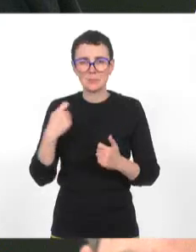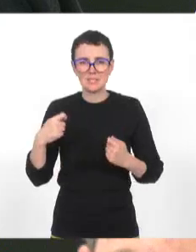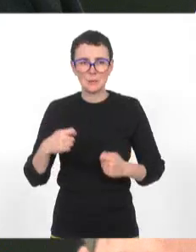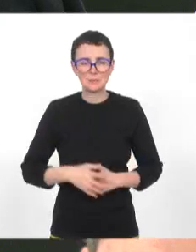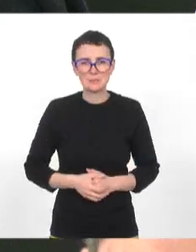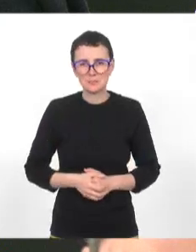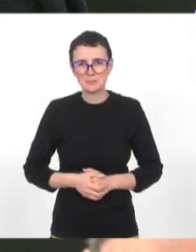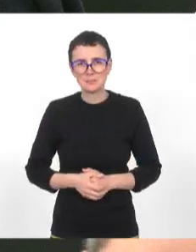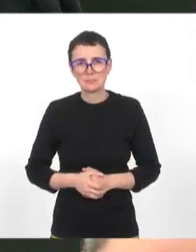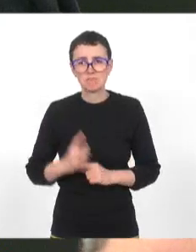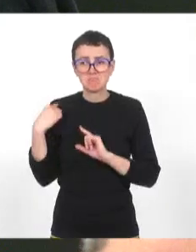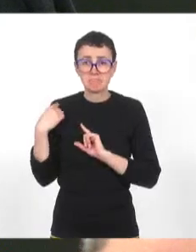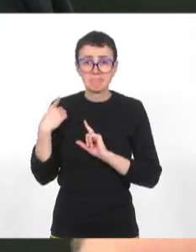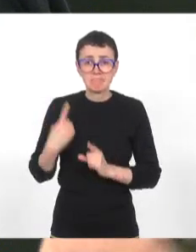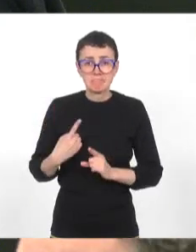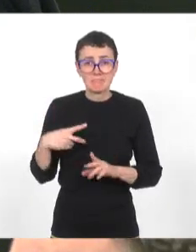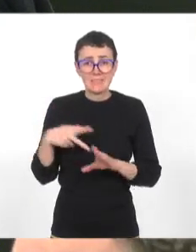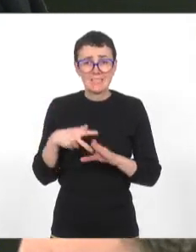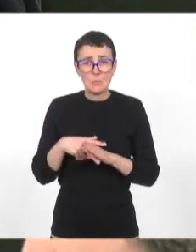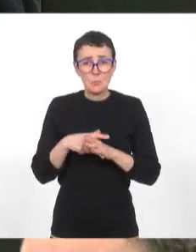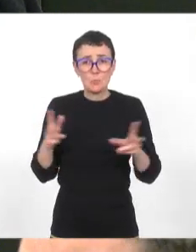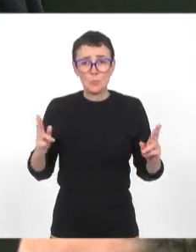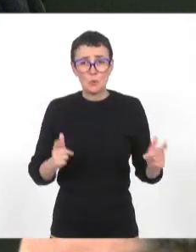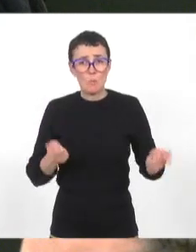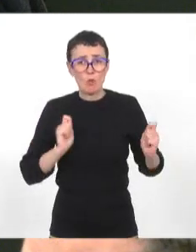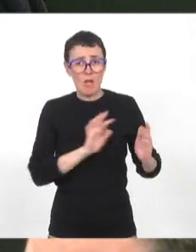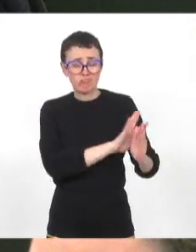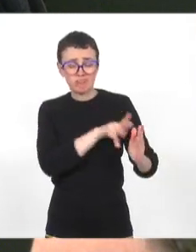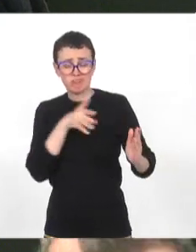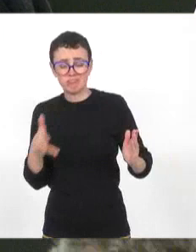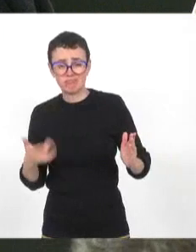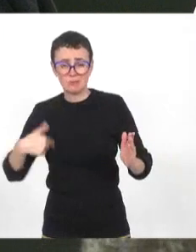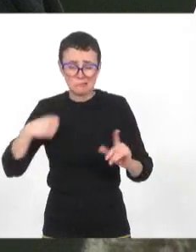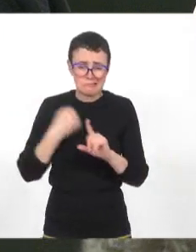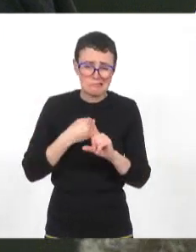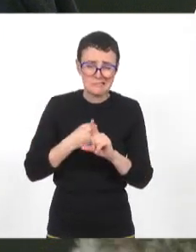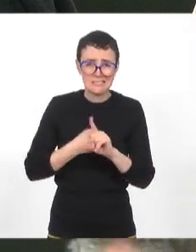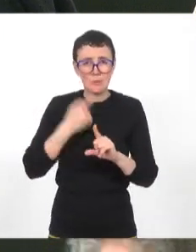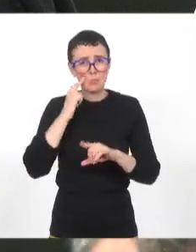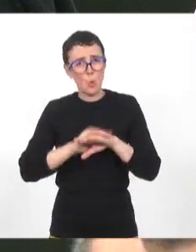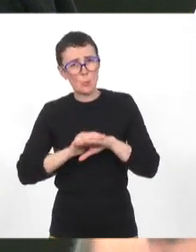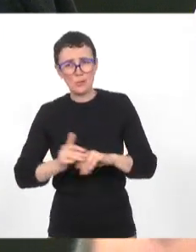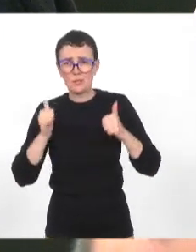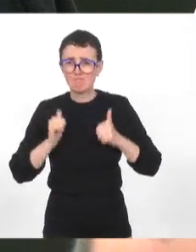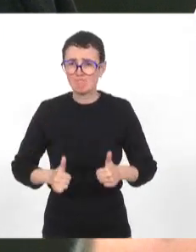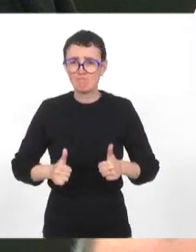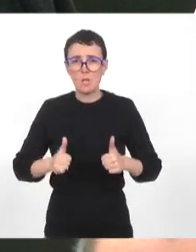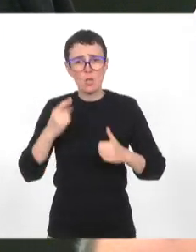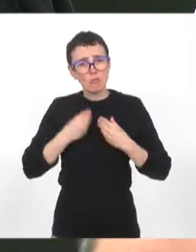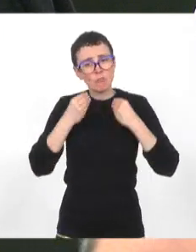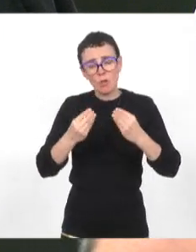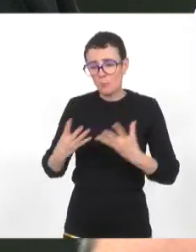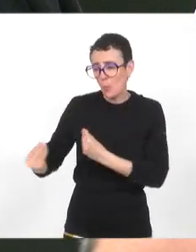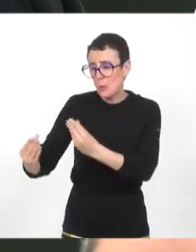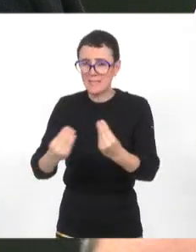On se bat depuis le début du mandat pour des politiques à la hauteur qui permettent aux métropolitains, aux métropolitaines de